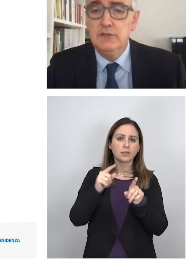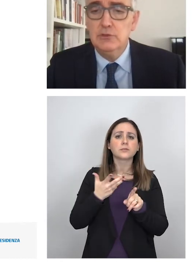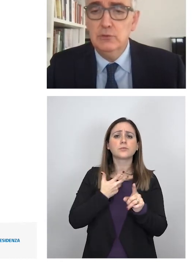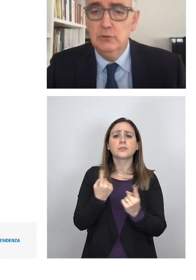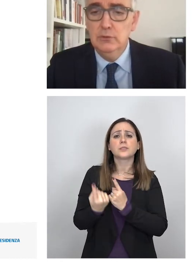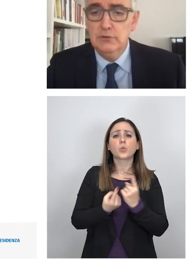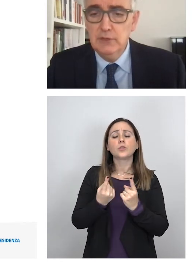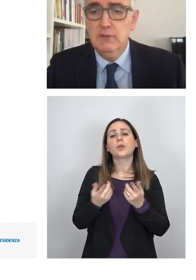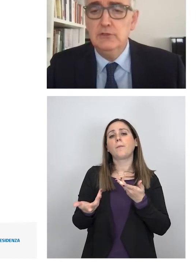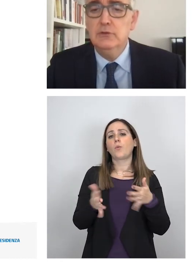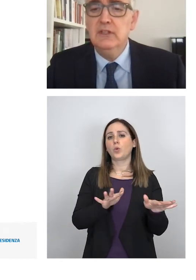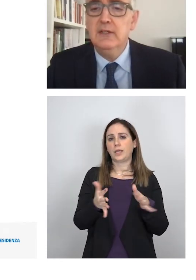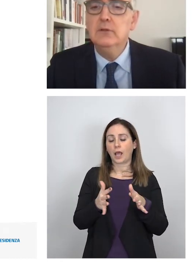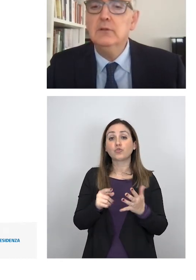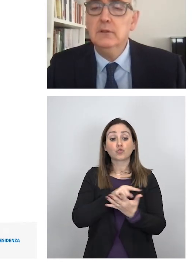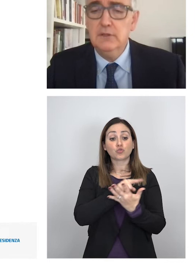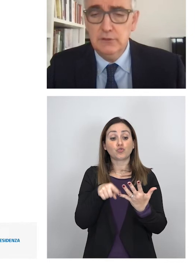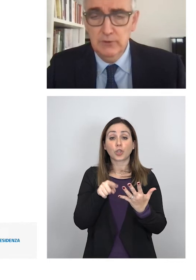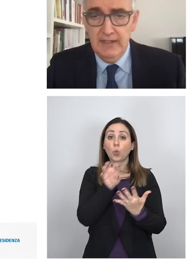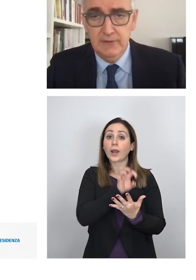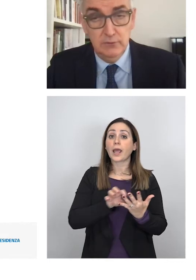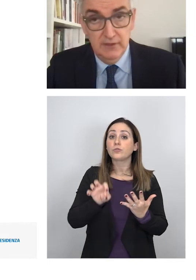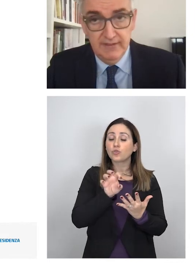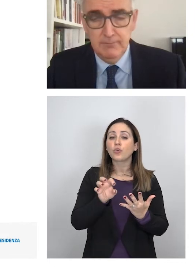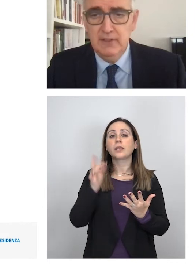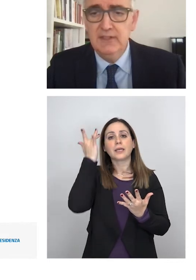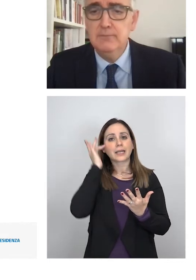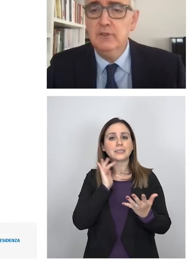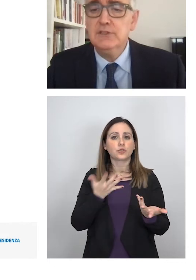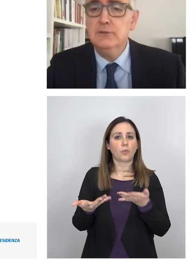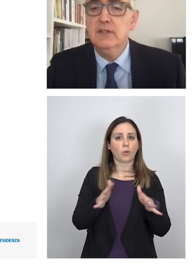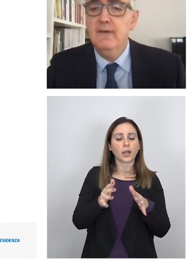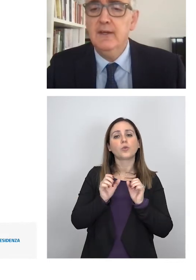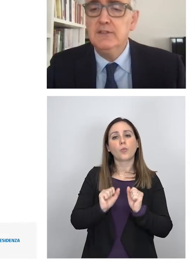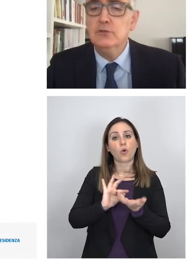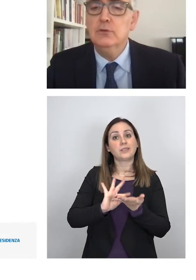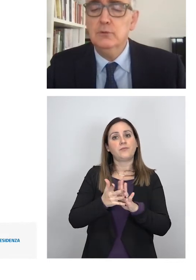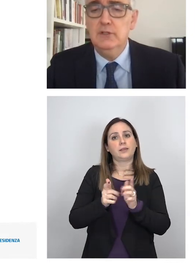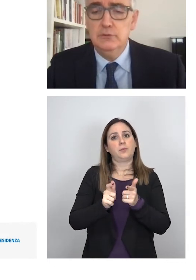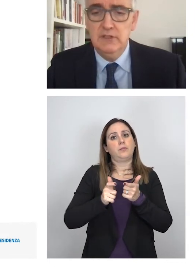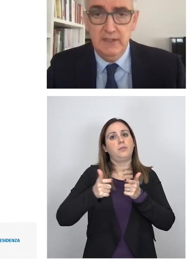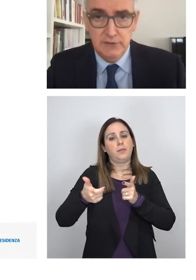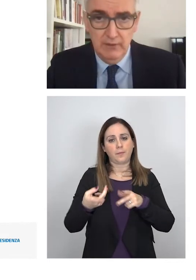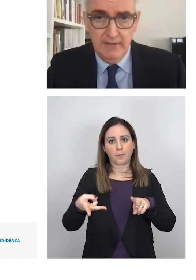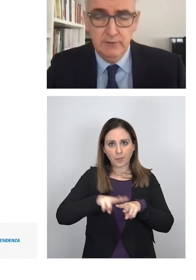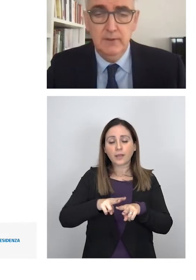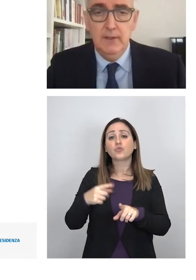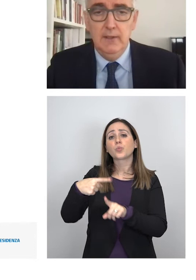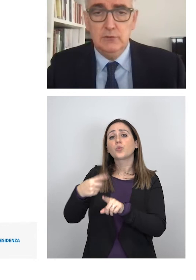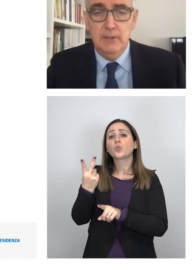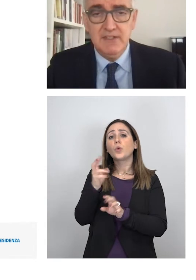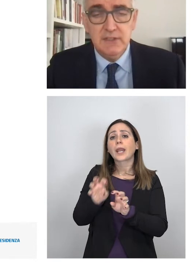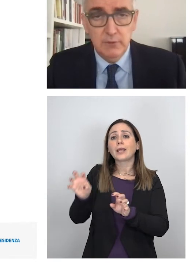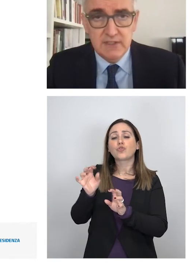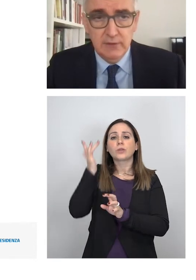ci sono 5 regioni che hanno rischio moderato con elevata probabilità di progressione e ci sono 2 regioni a rischio alto